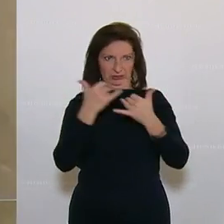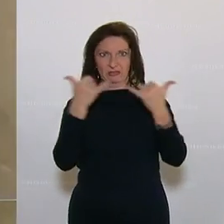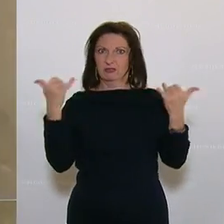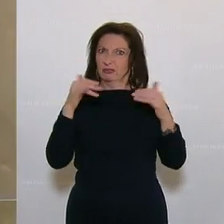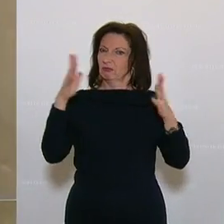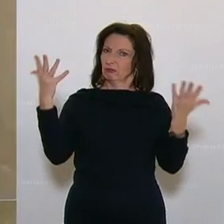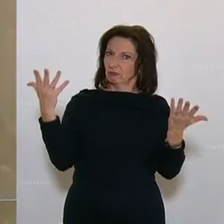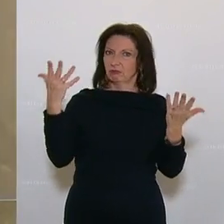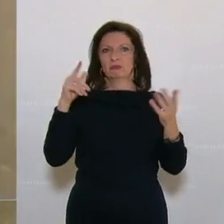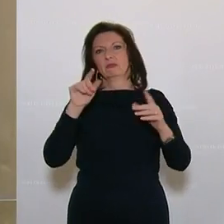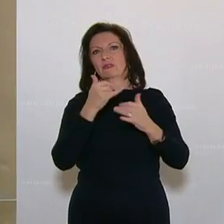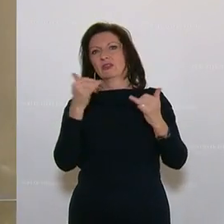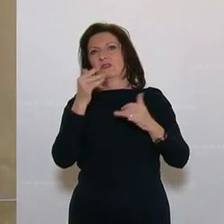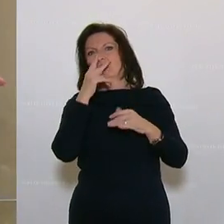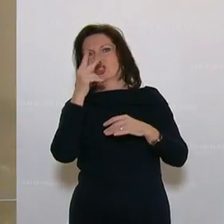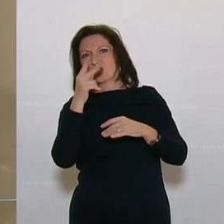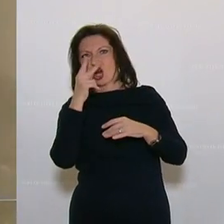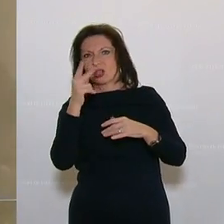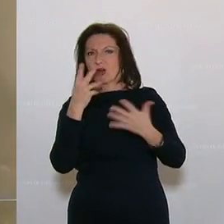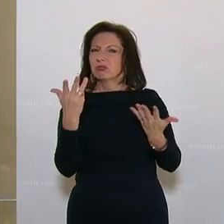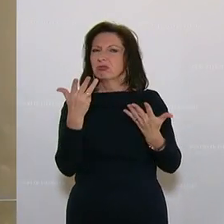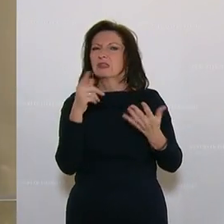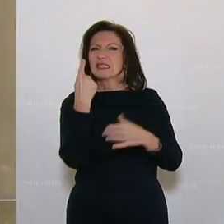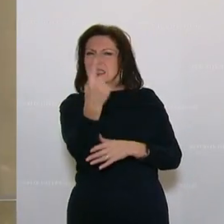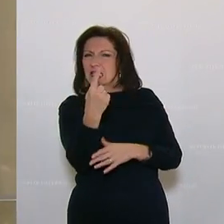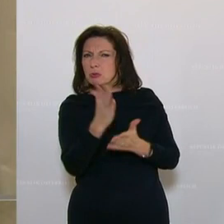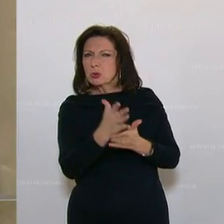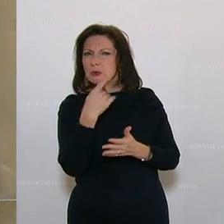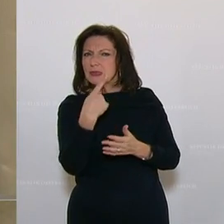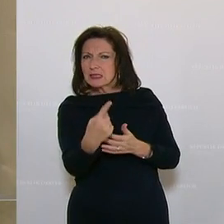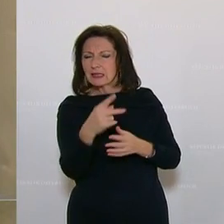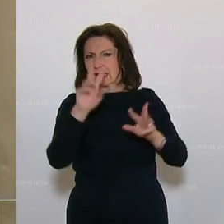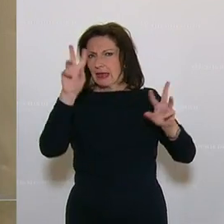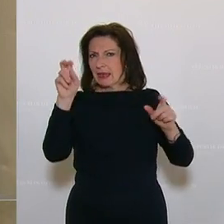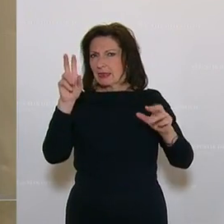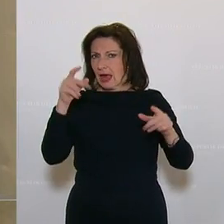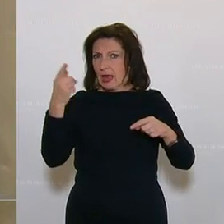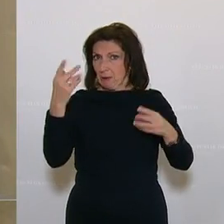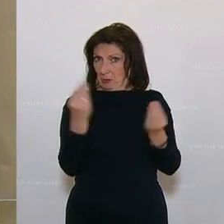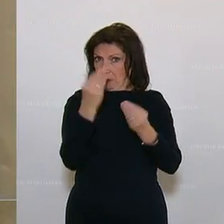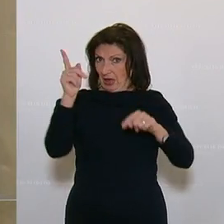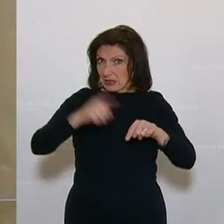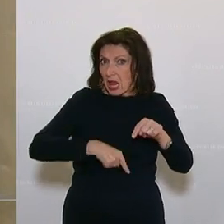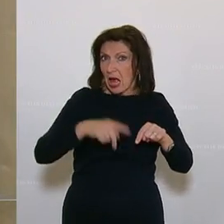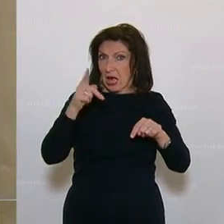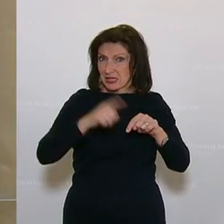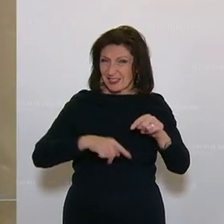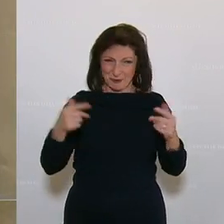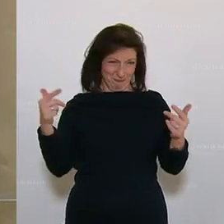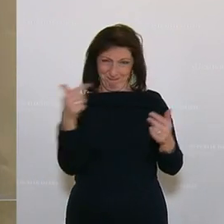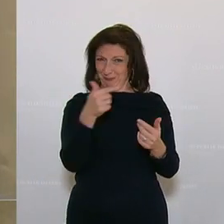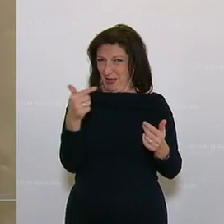wenn es darum geht um Konventionalstrafen. Selber hast du angesprochen das Thema der Entlassungsgründe, dass die nicht passen.